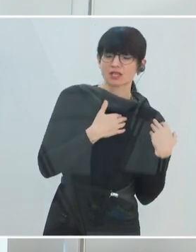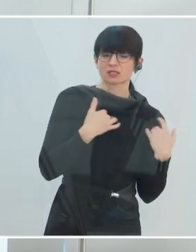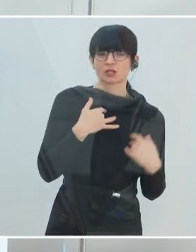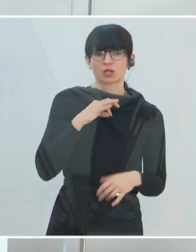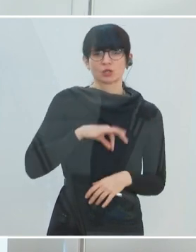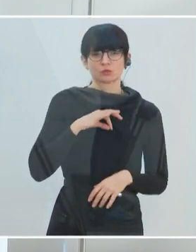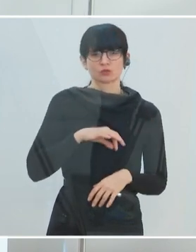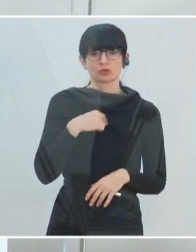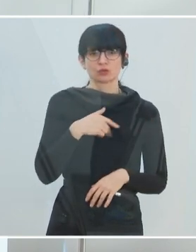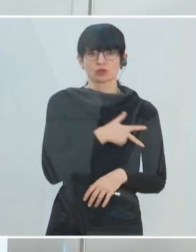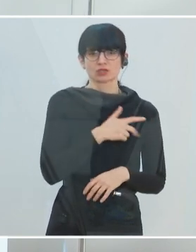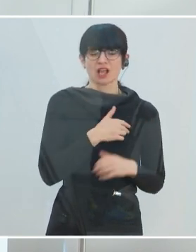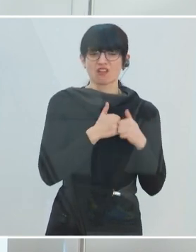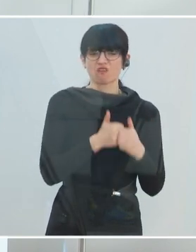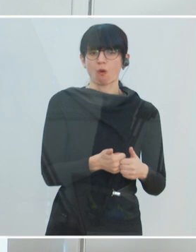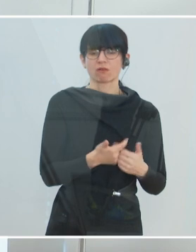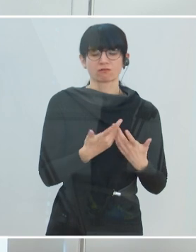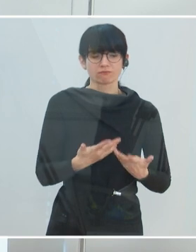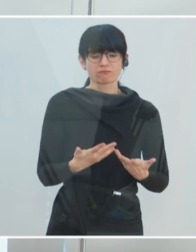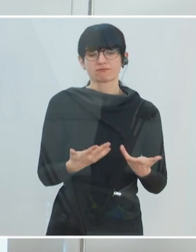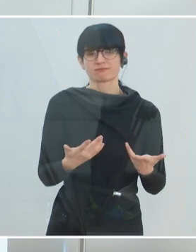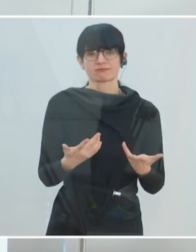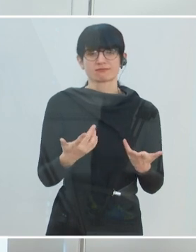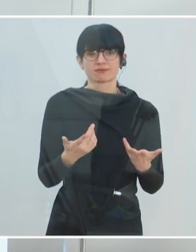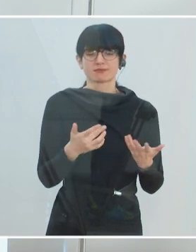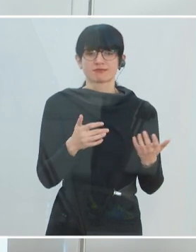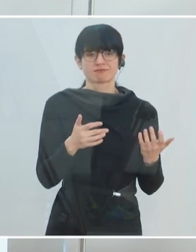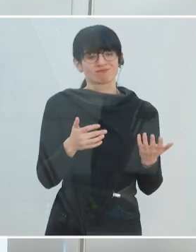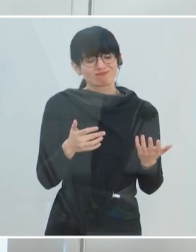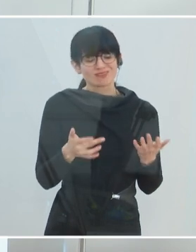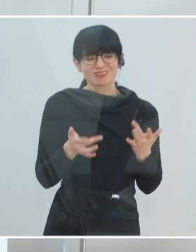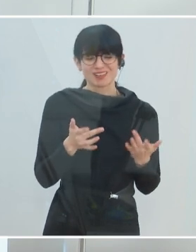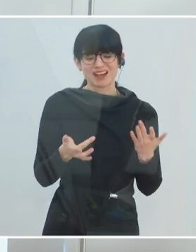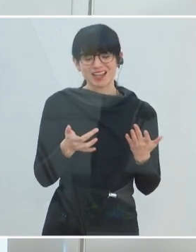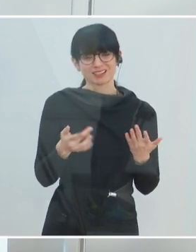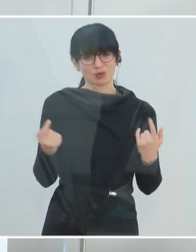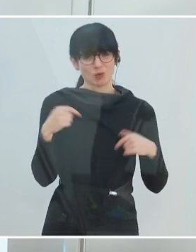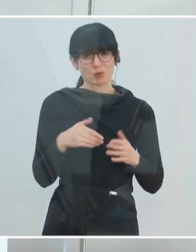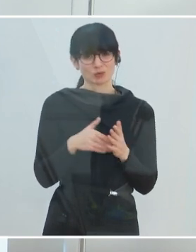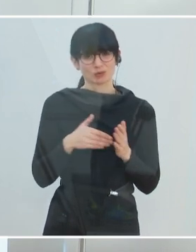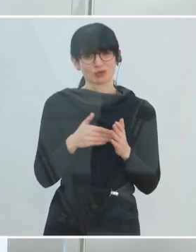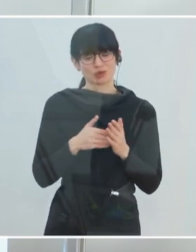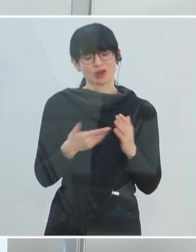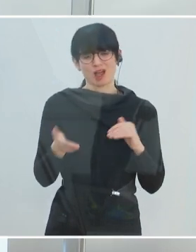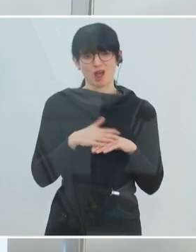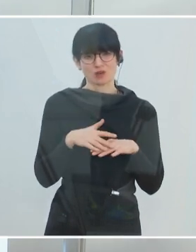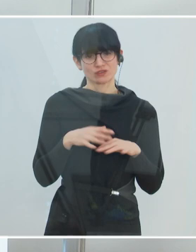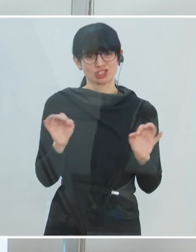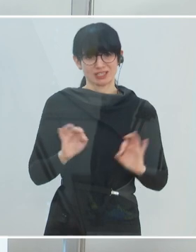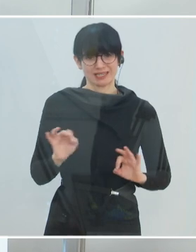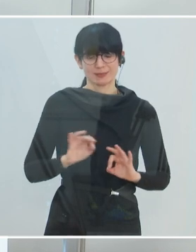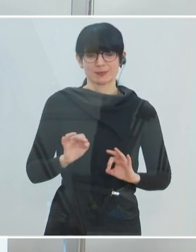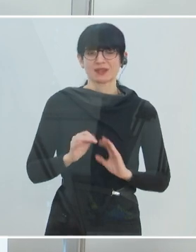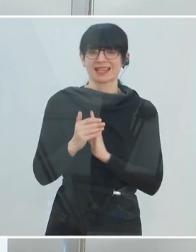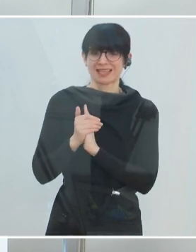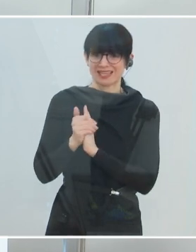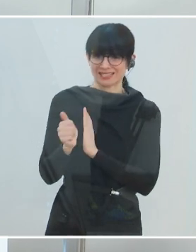psychosozialen Folgen auch noch zunehmen könnten. Und die Experten werden dann